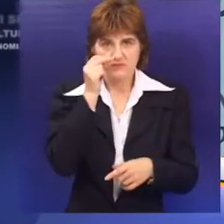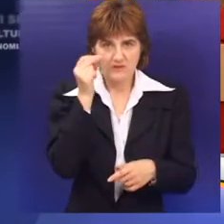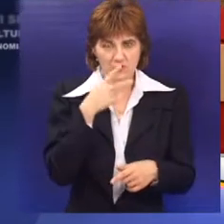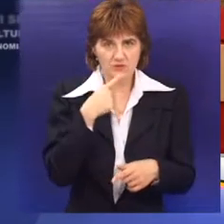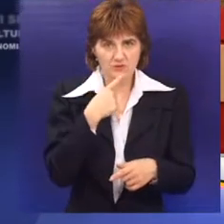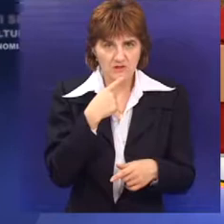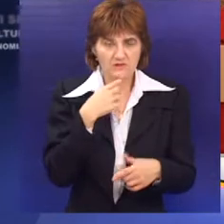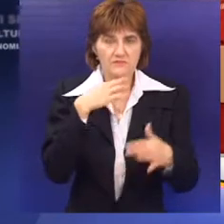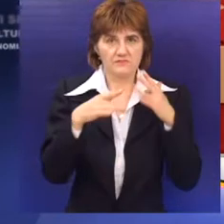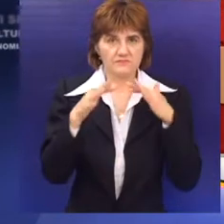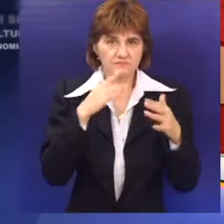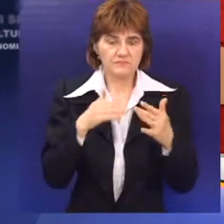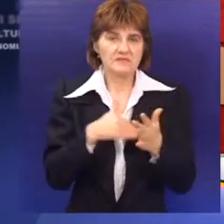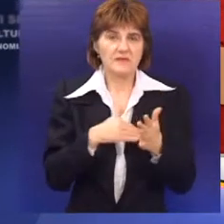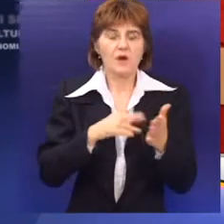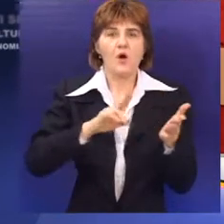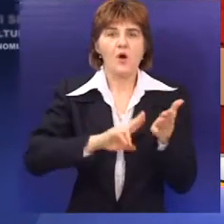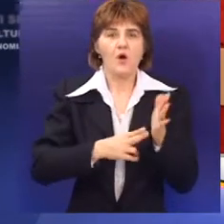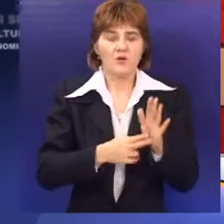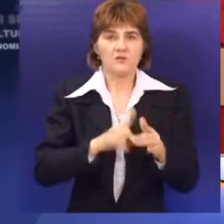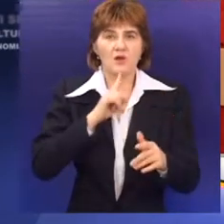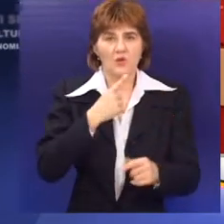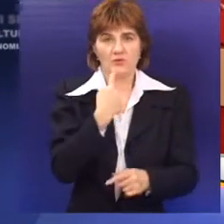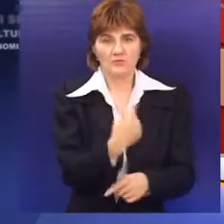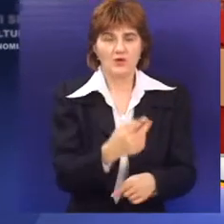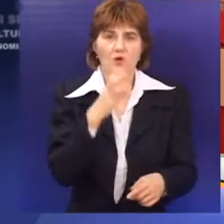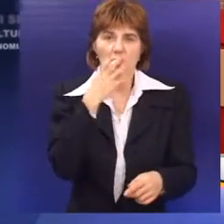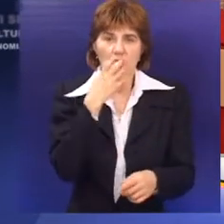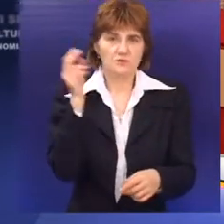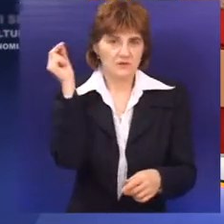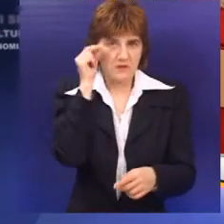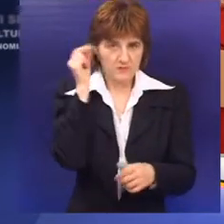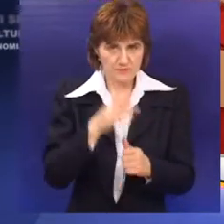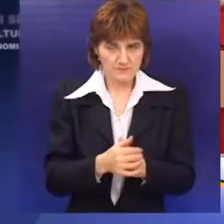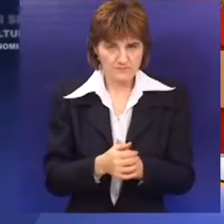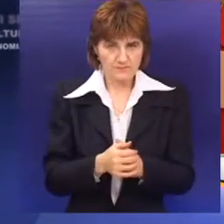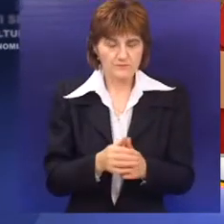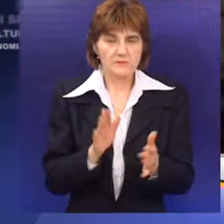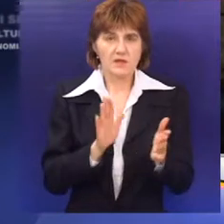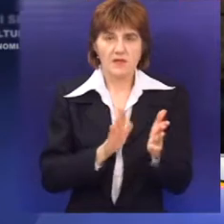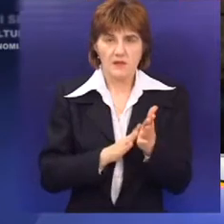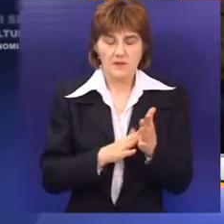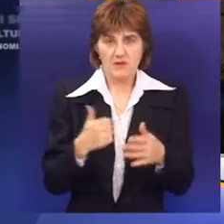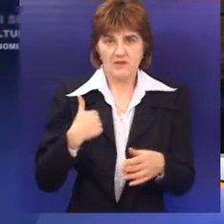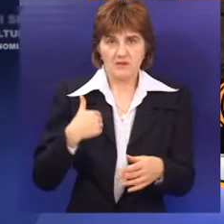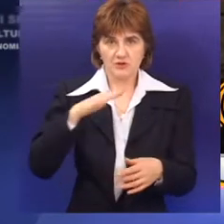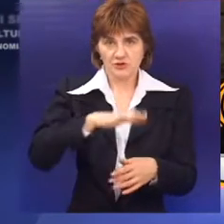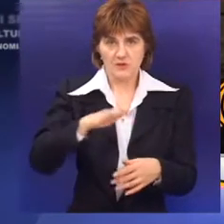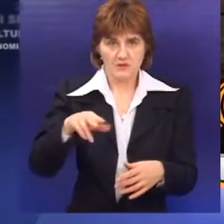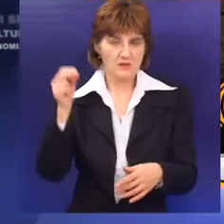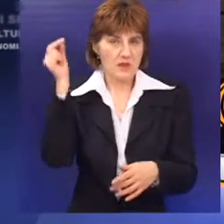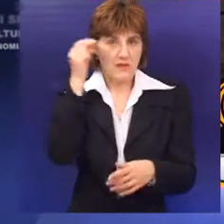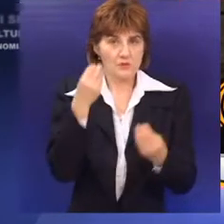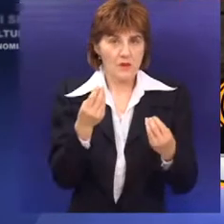predbet, što znači da će on biti ocenjivan samo za decu koja žele da ga izučavaju. Ukoliko naša deca nauče